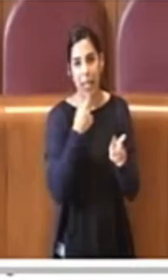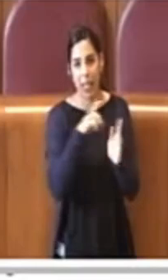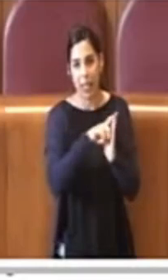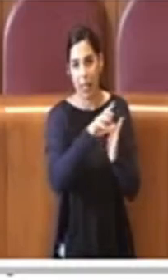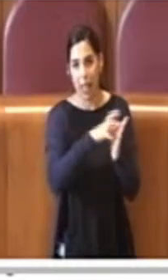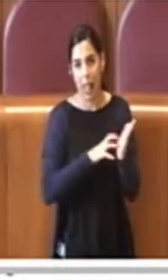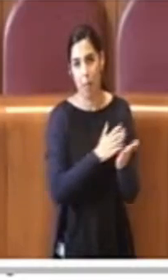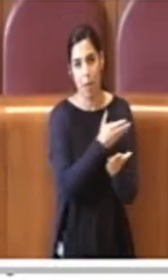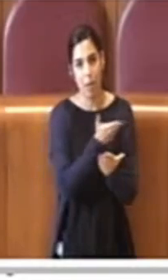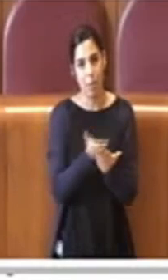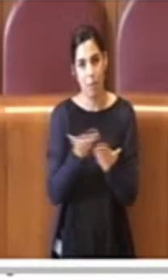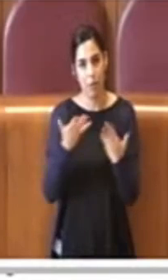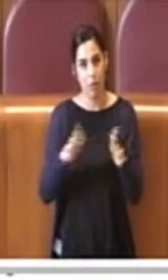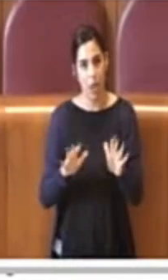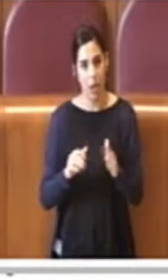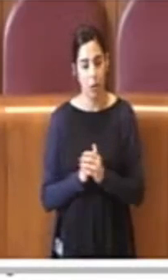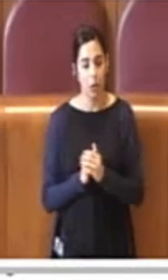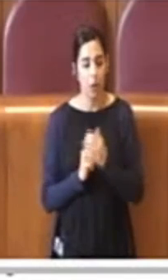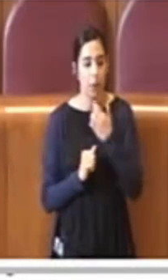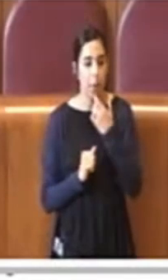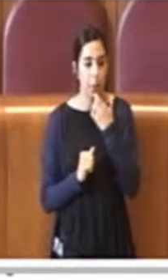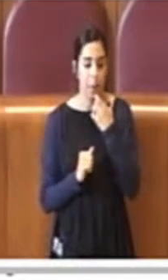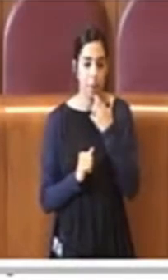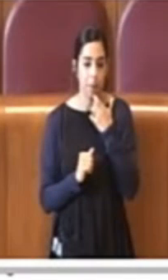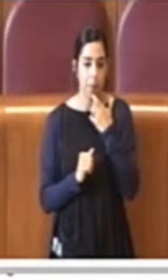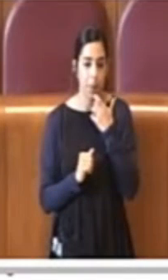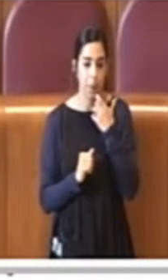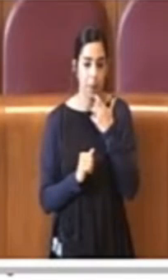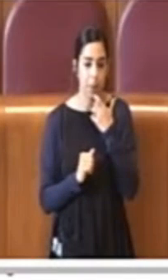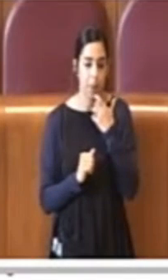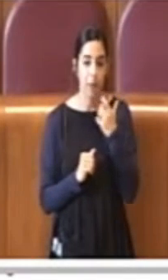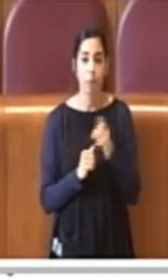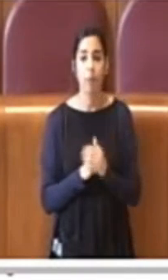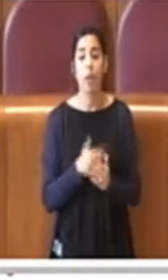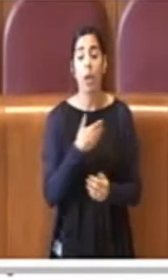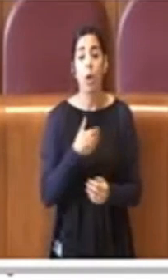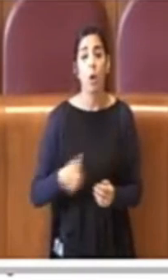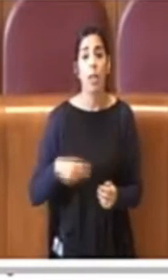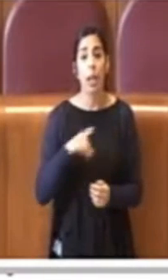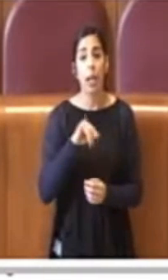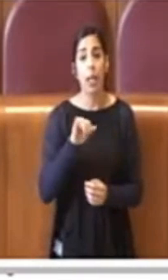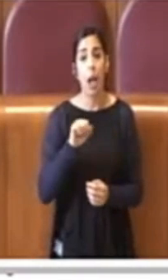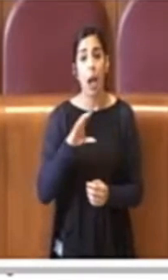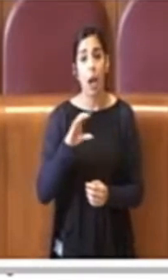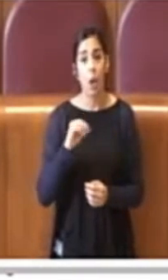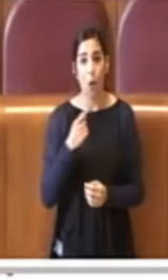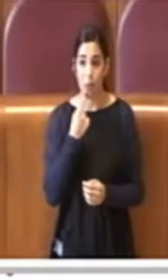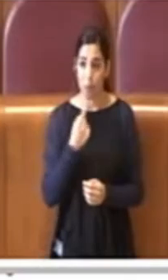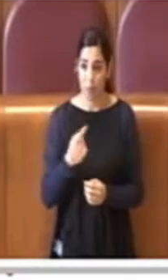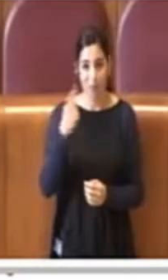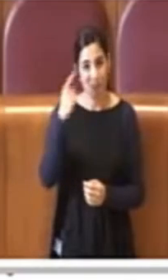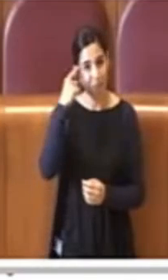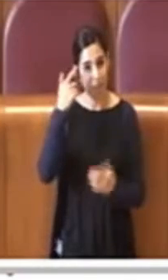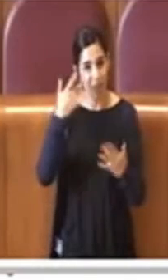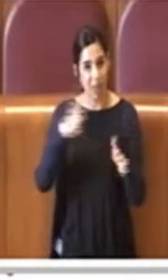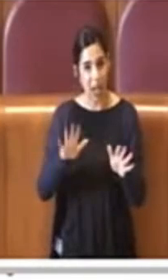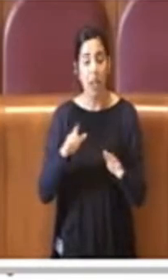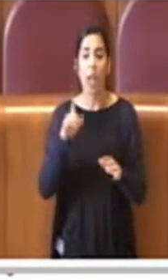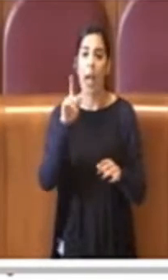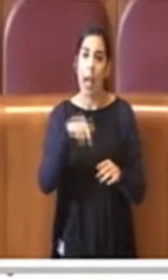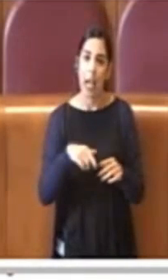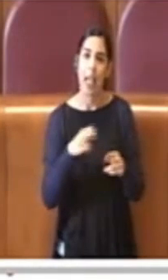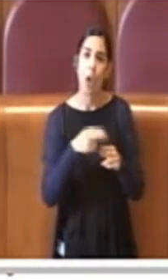delibera ha ricordato il consigliere Diaco che anche come città metropolitana si sta